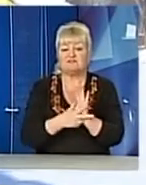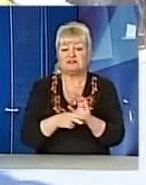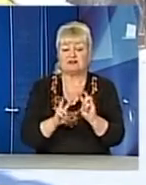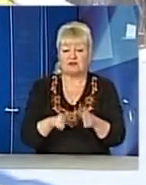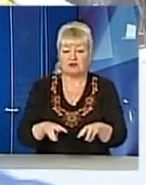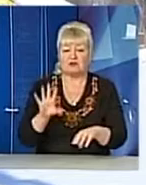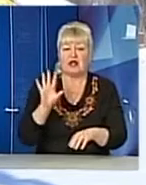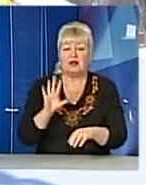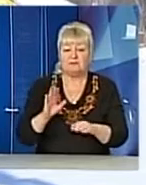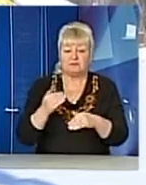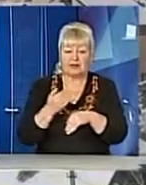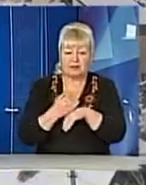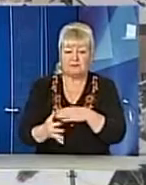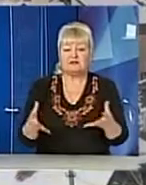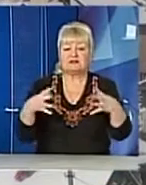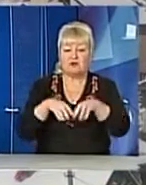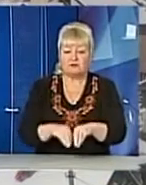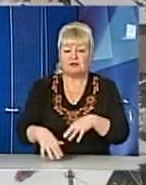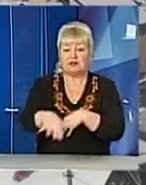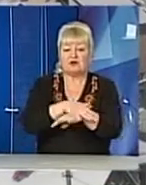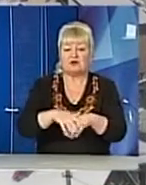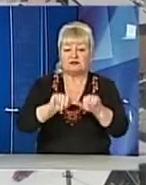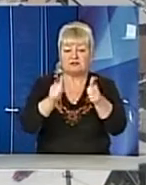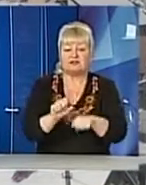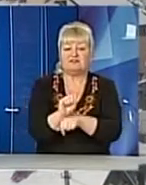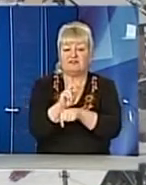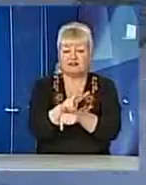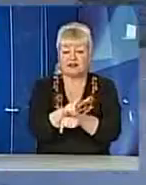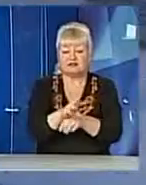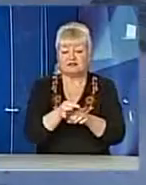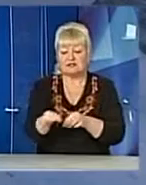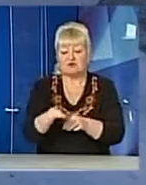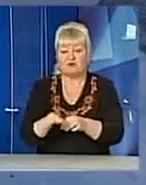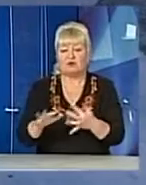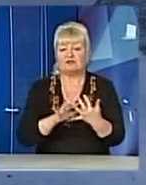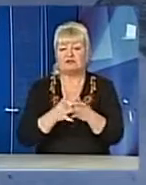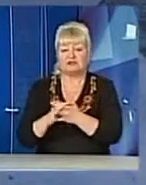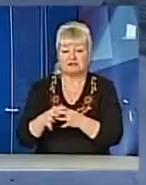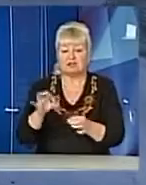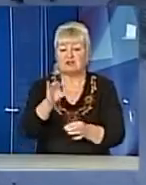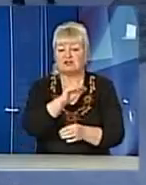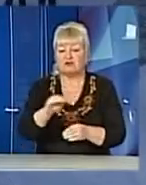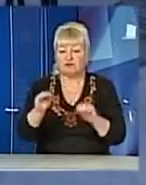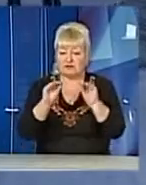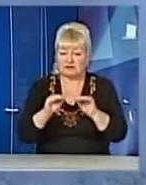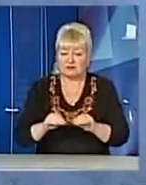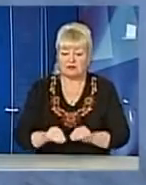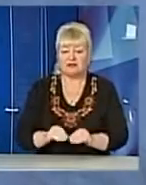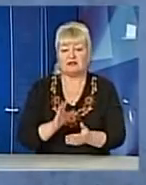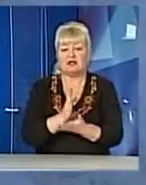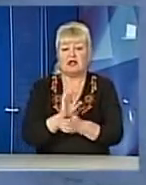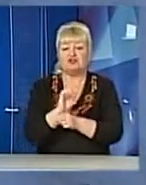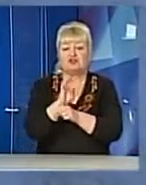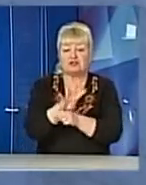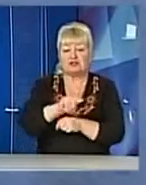Після об'єднання чотирьох сільських рад громаду сформували з 12 навколишніх сіл. За офіційними даними, населення ОТГ складає 14,5